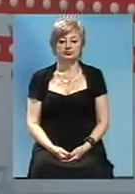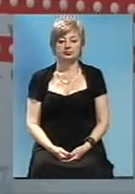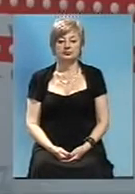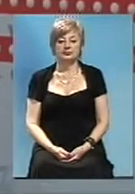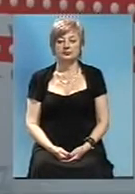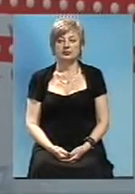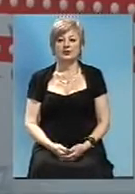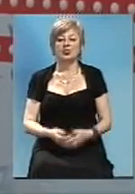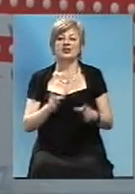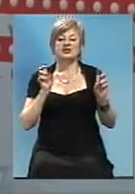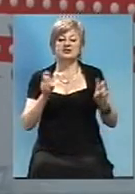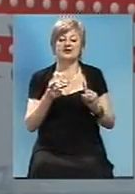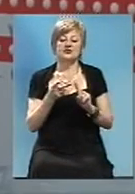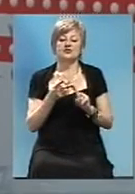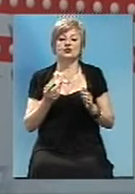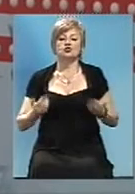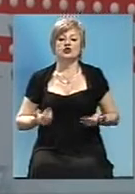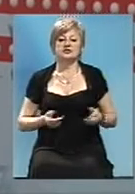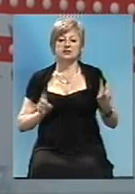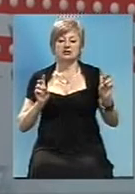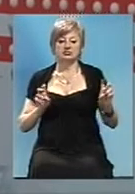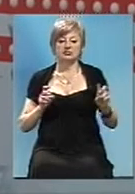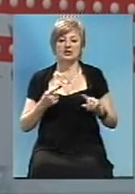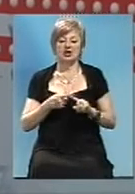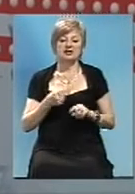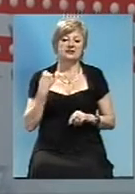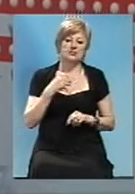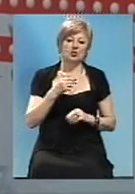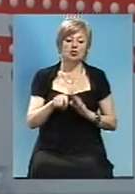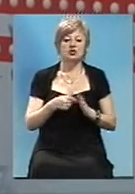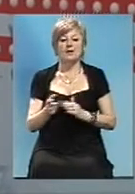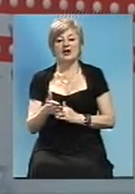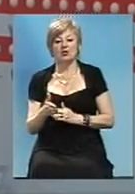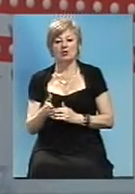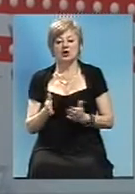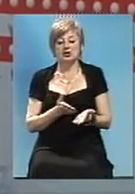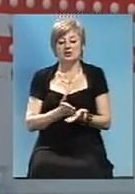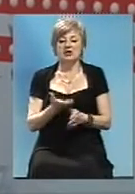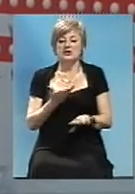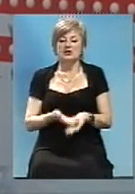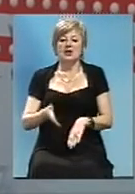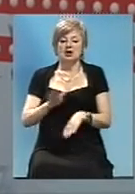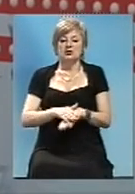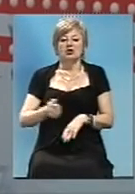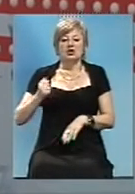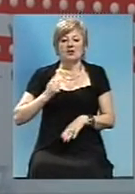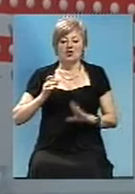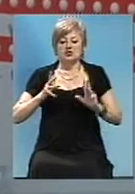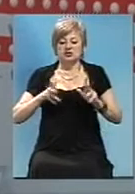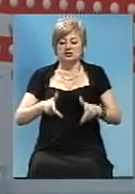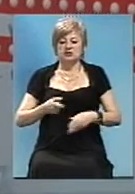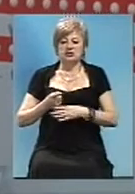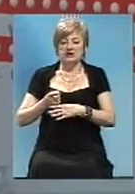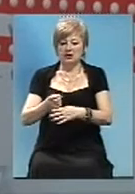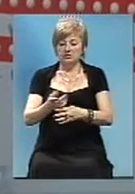Дорога життя – це дорога реального Запоріжжя-Маріуполь, якою рухається важка і військова техніка.